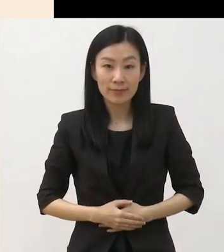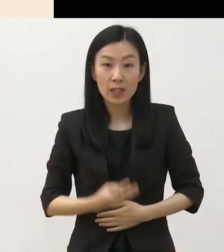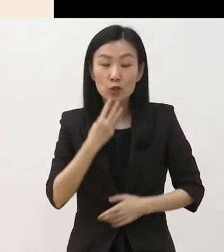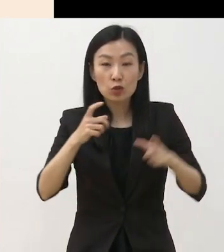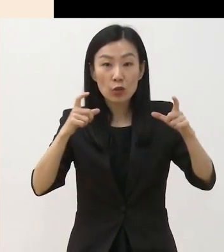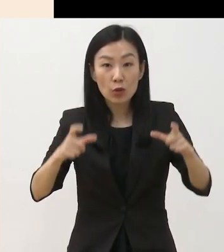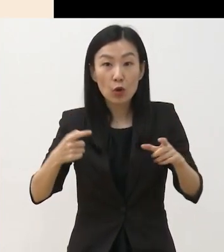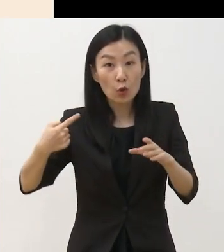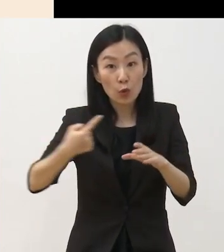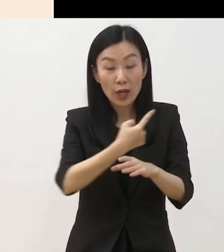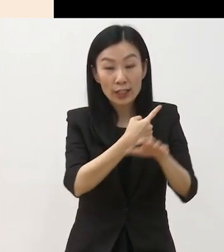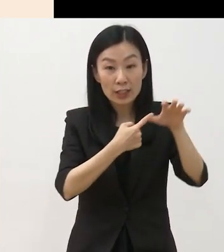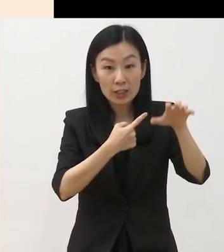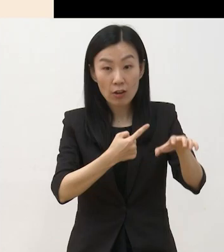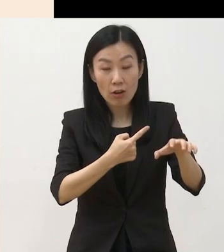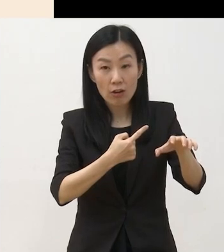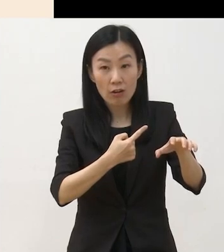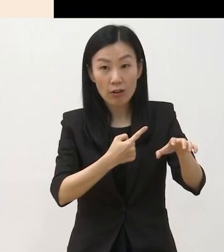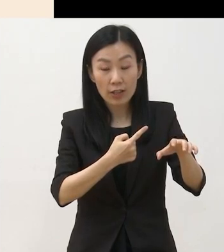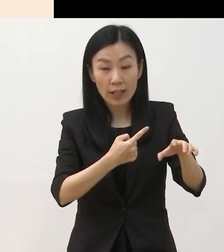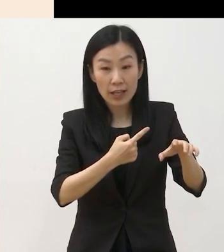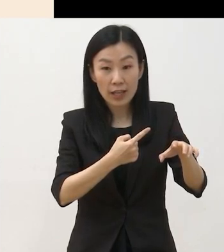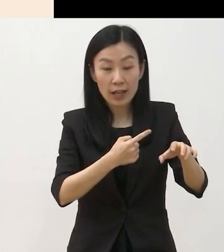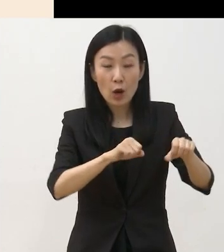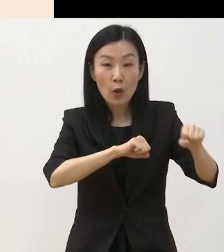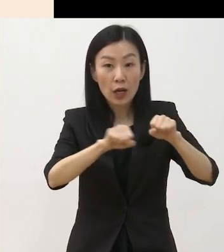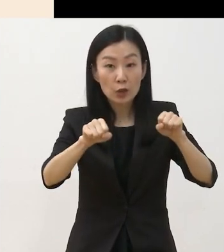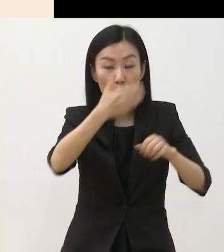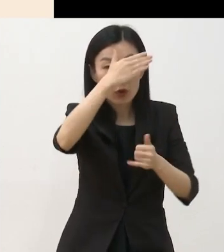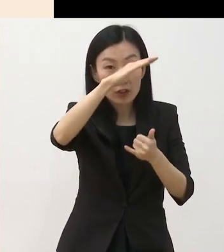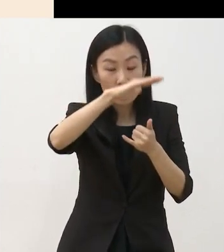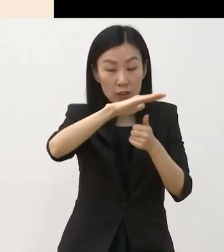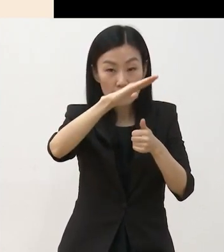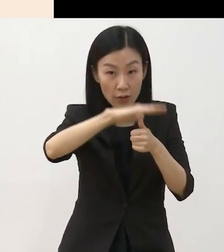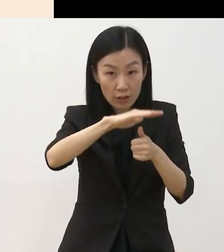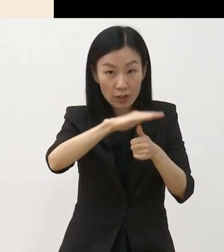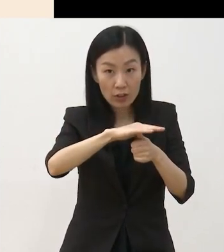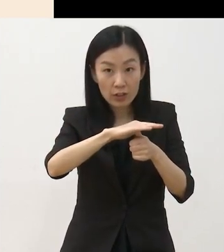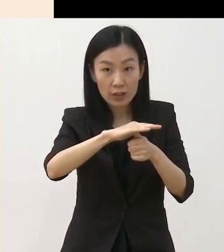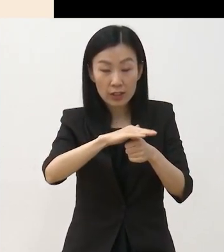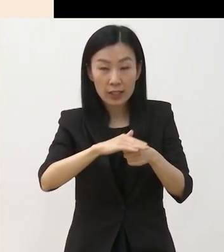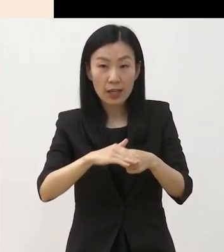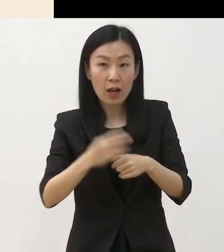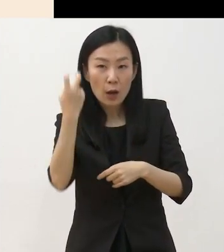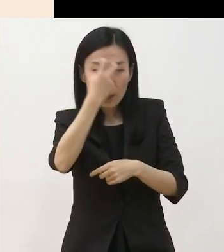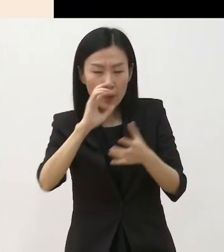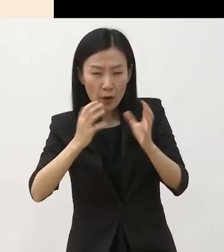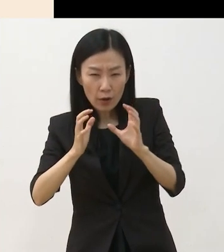외 지역에 거주 및 활동 중인 청년예술가는 심의해서 우대합니다